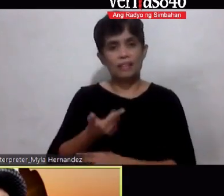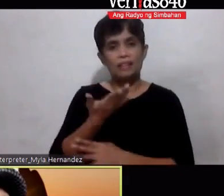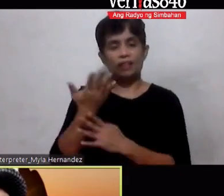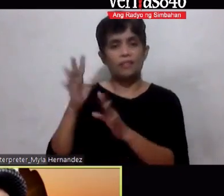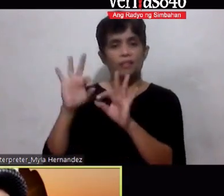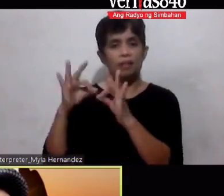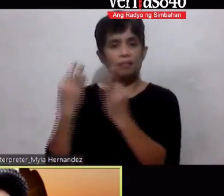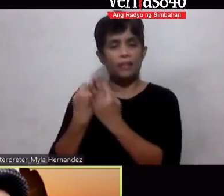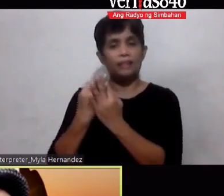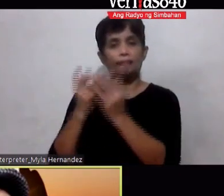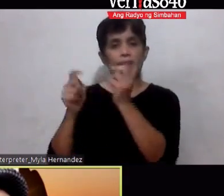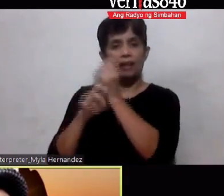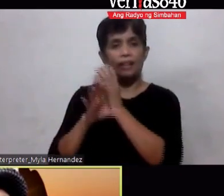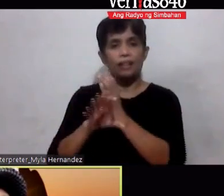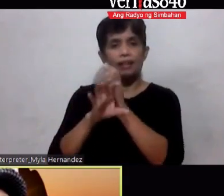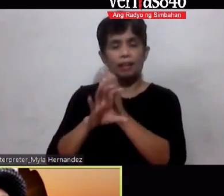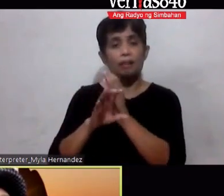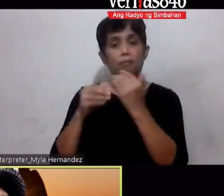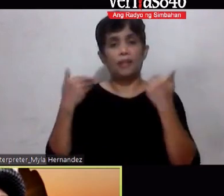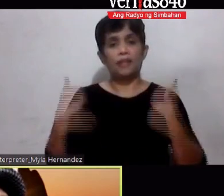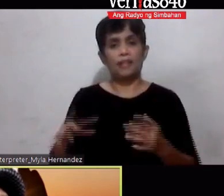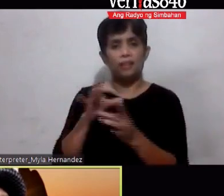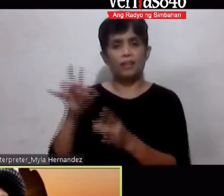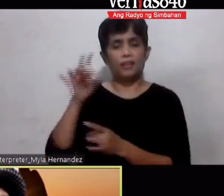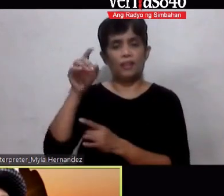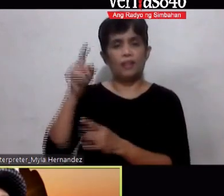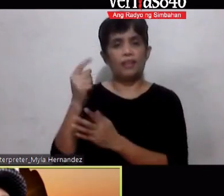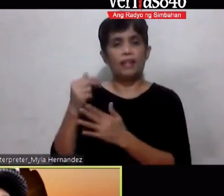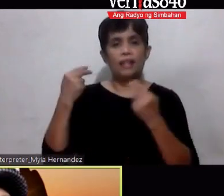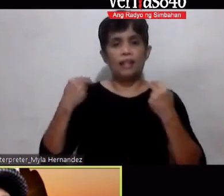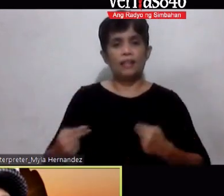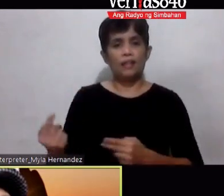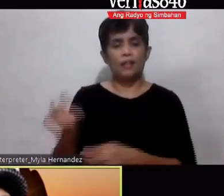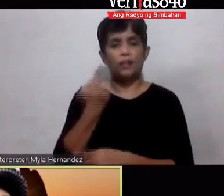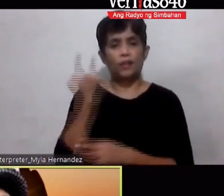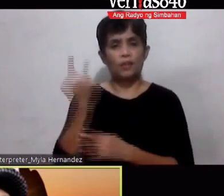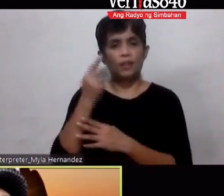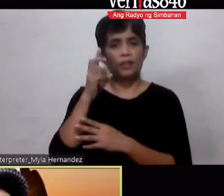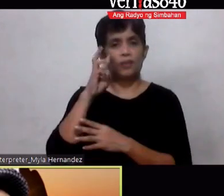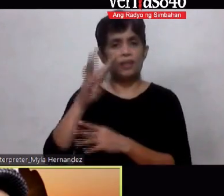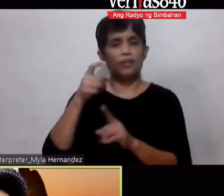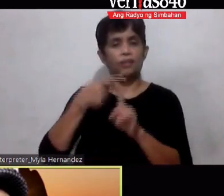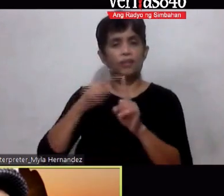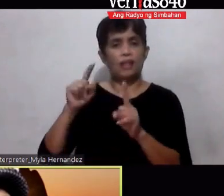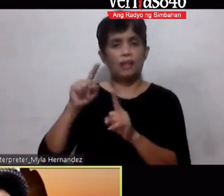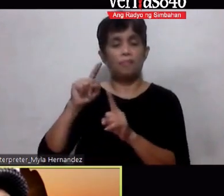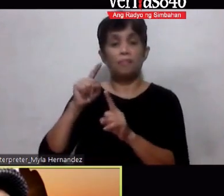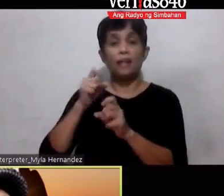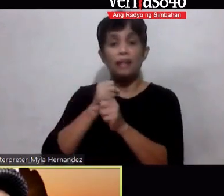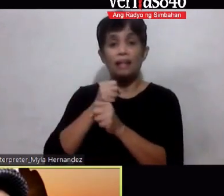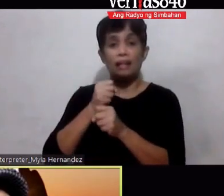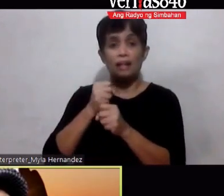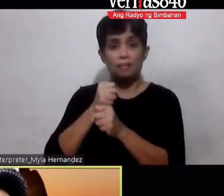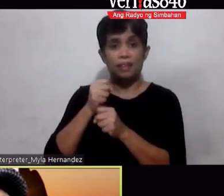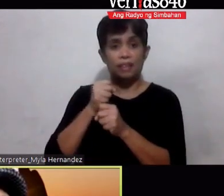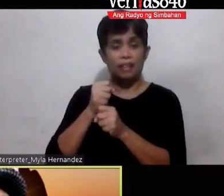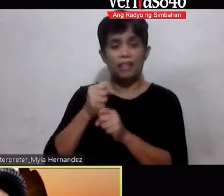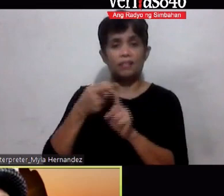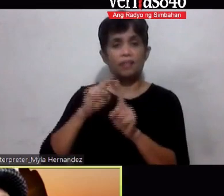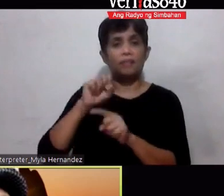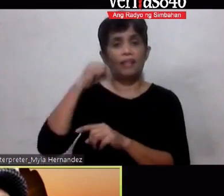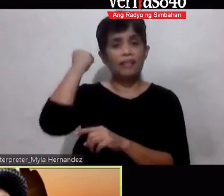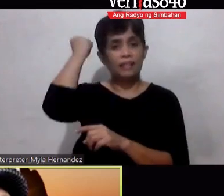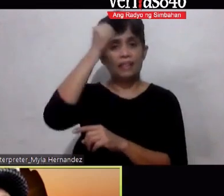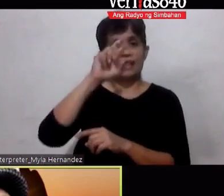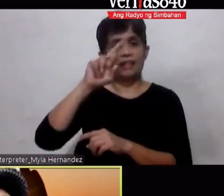body and soul stop keep safe and healthy always si Salomel Leonardo watching from Capihan San Rafael and Maripe Ramirez good